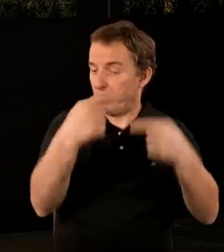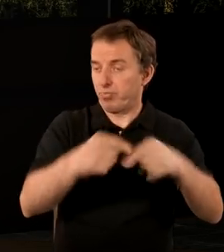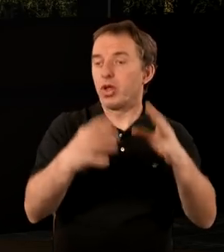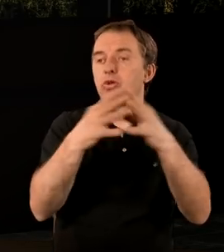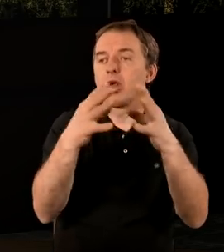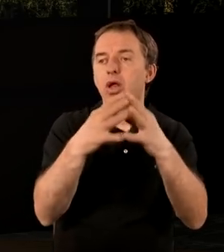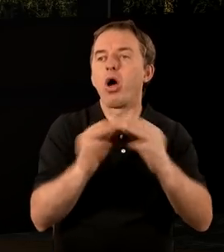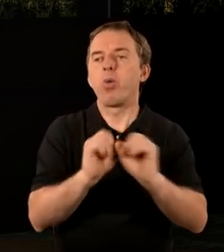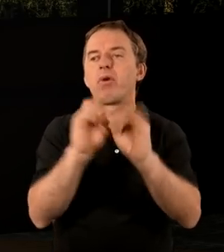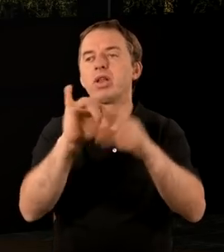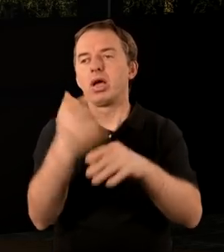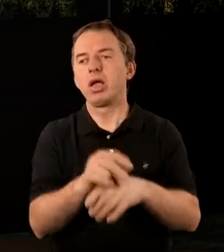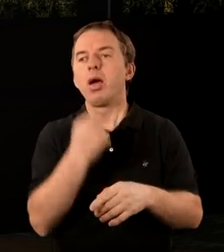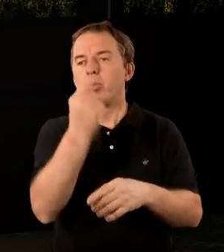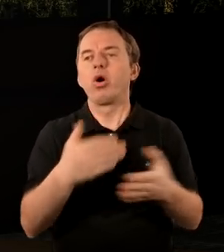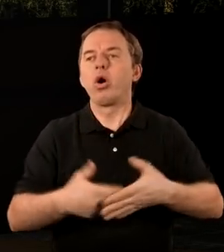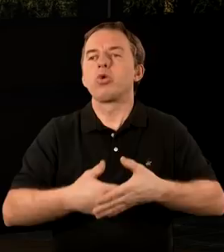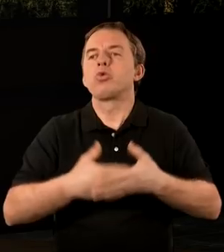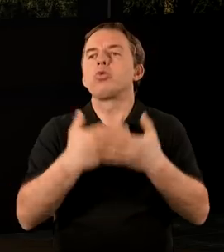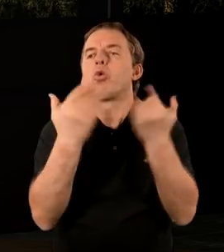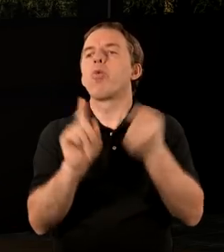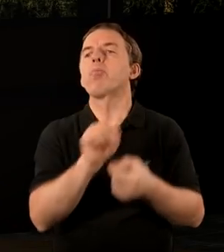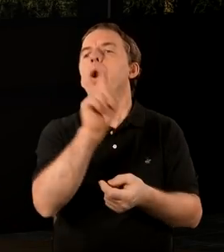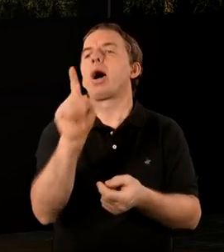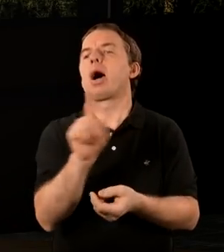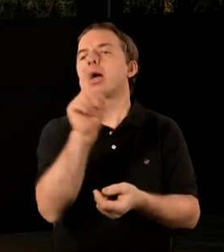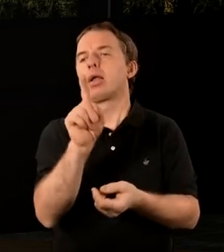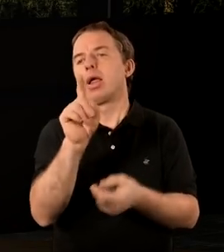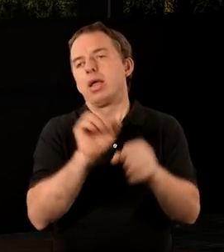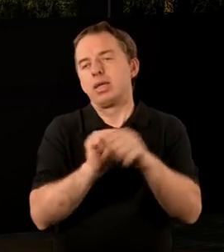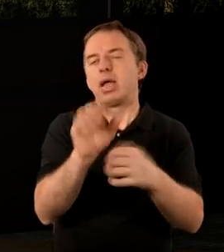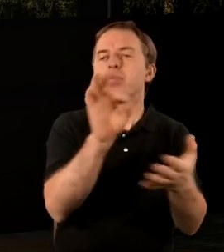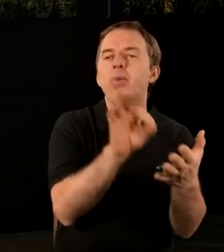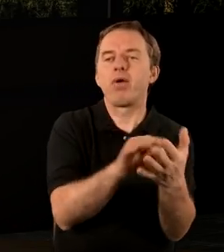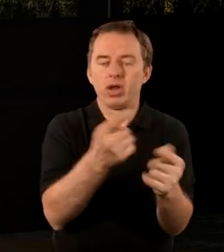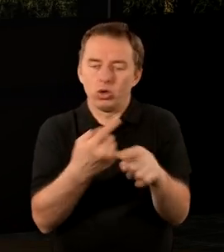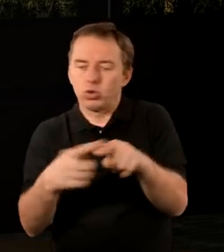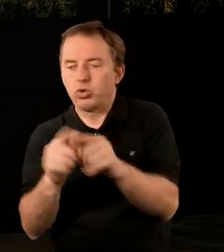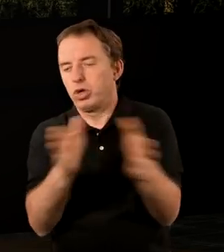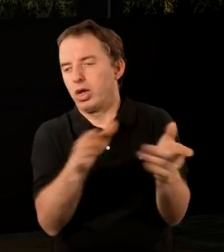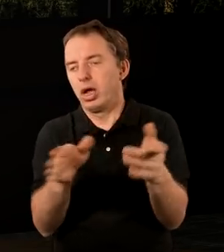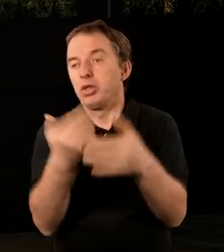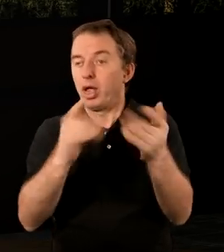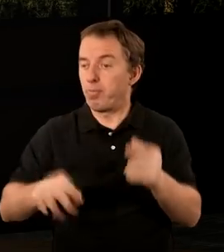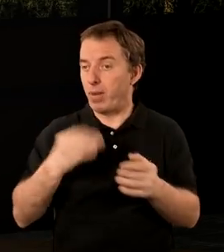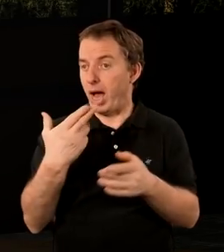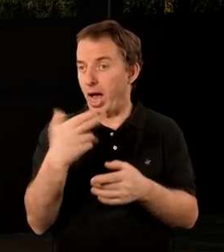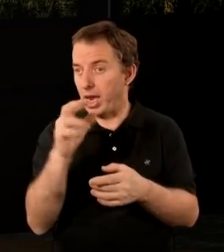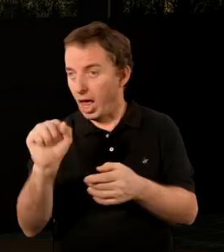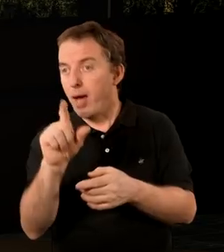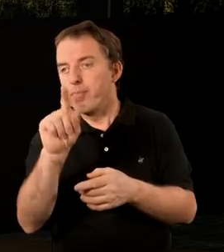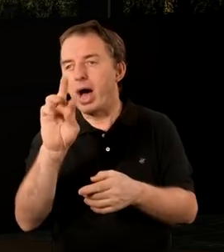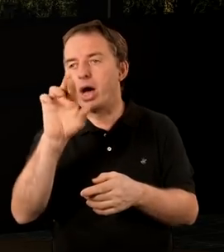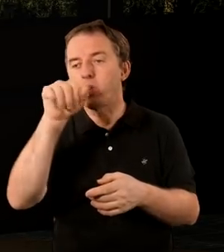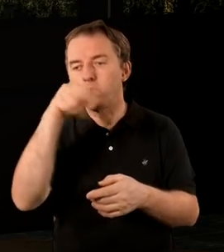dziesiątym wersecie Apokalipsy, mowa jest o dniu pańskim. A więc jest pewne zróżnicowanie. Dzień Pana to